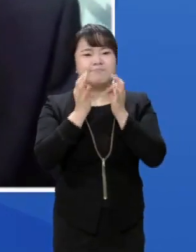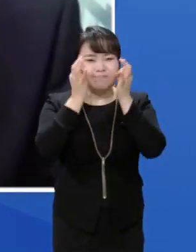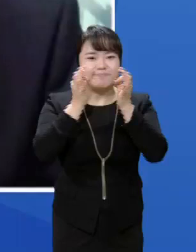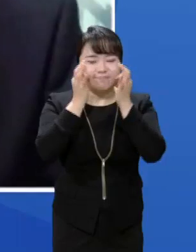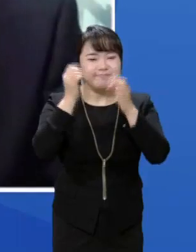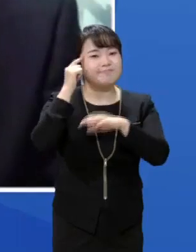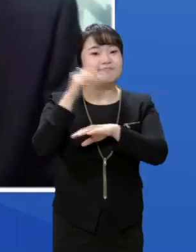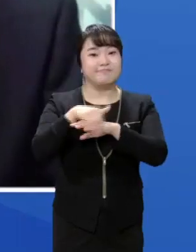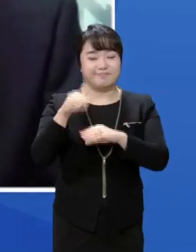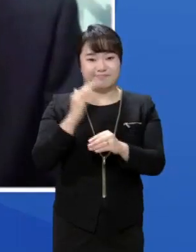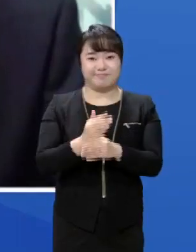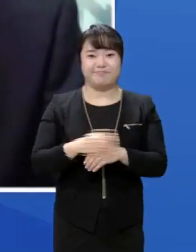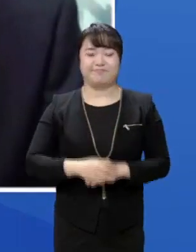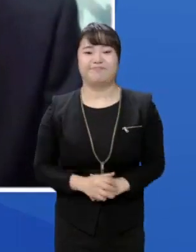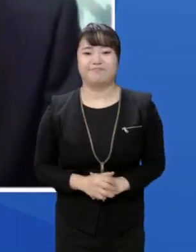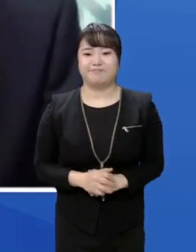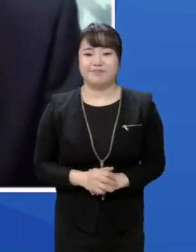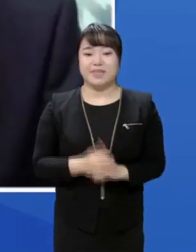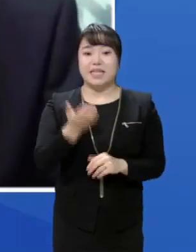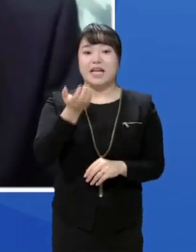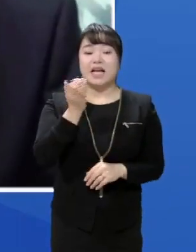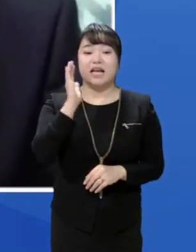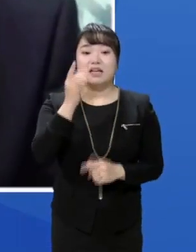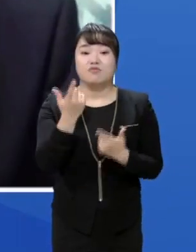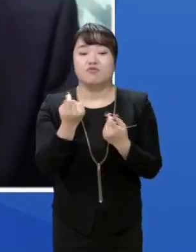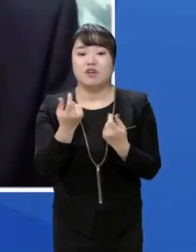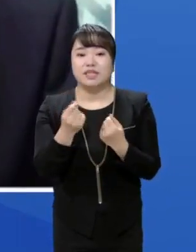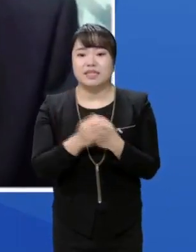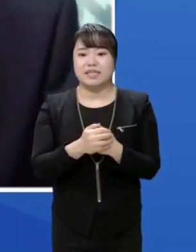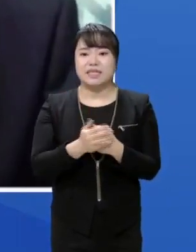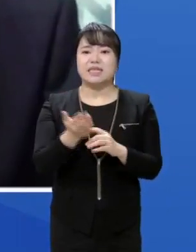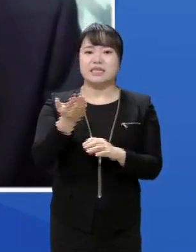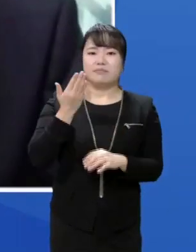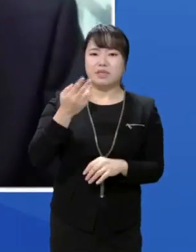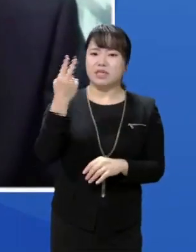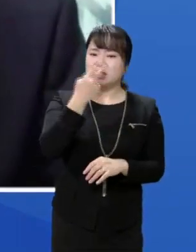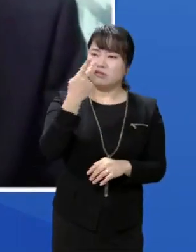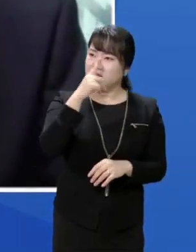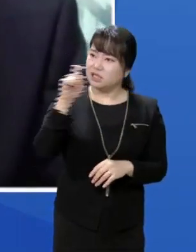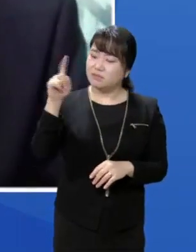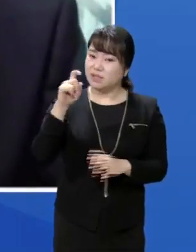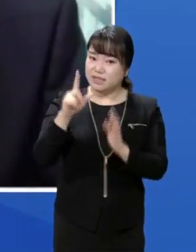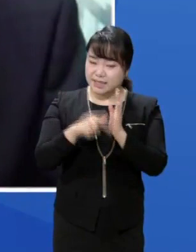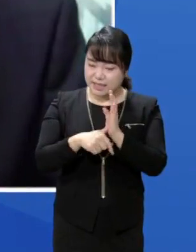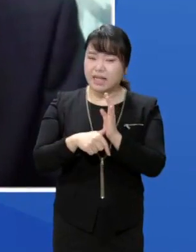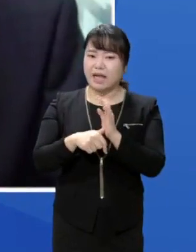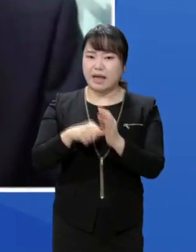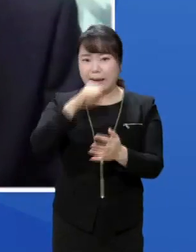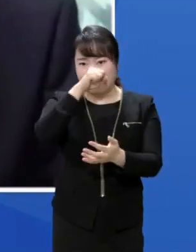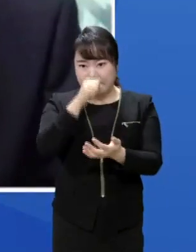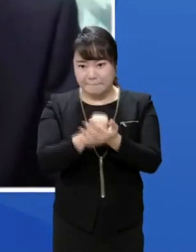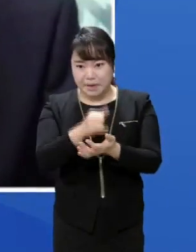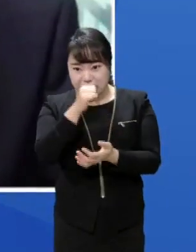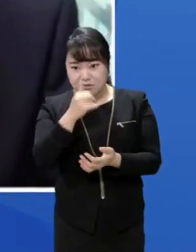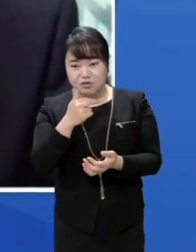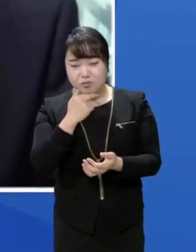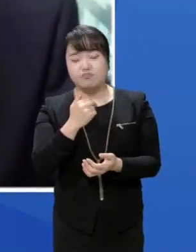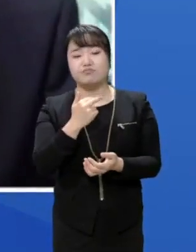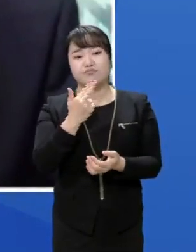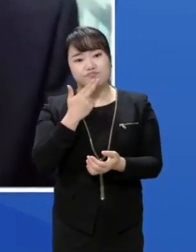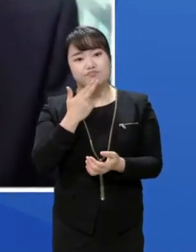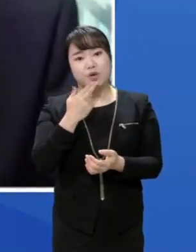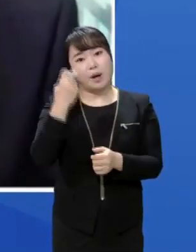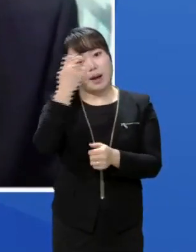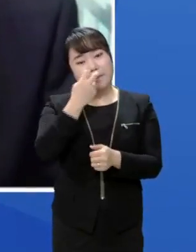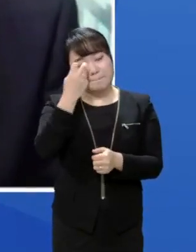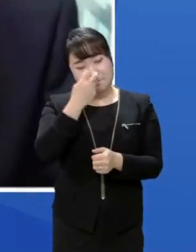네, 조금 더 깊이 들어가자면 아까 의원님이 말씀하신 대로 이 사업 이미 2011년도에 기재부 예타성에 있던 평균 점수에 미달이긴 하나 이미